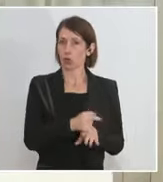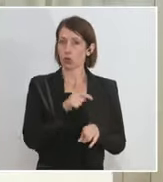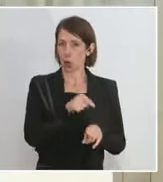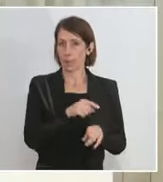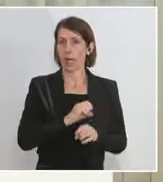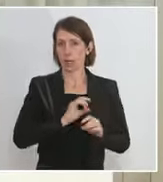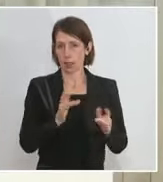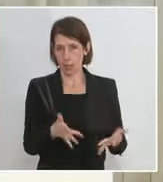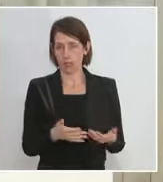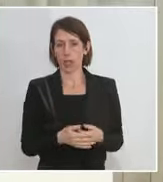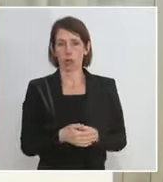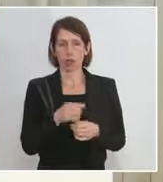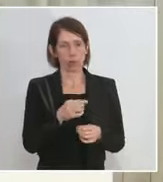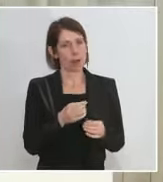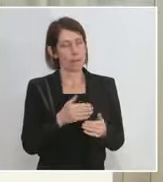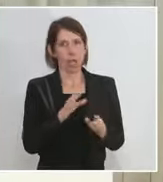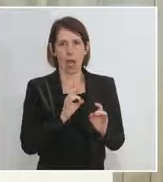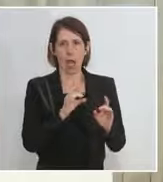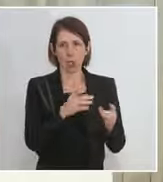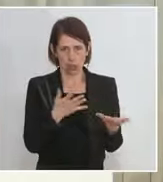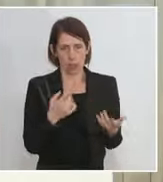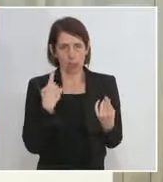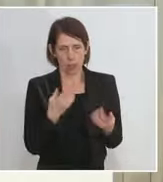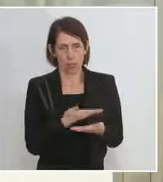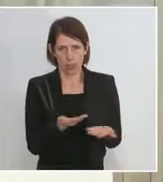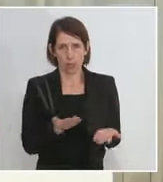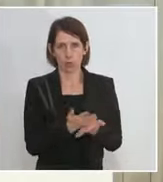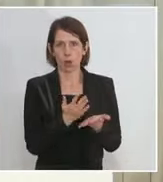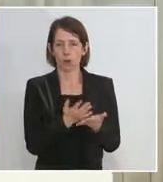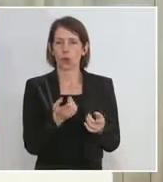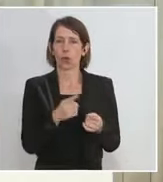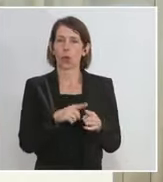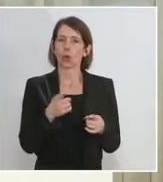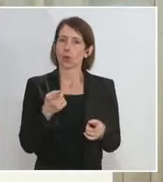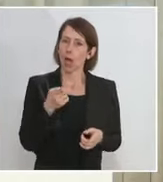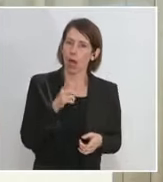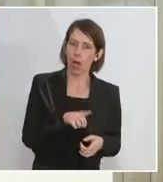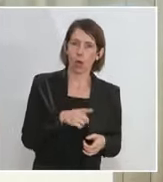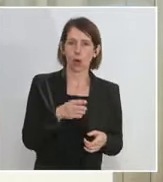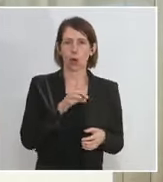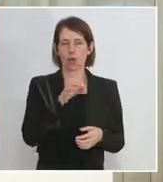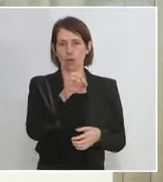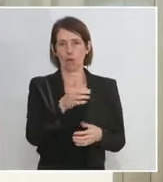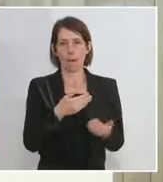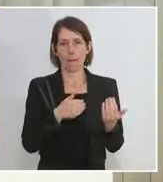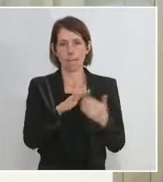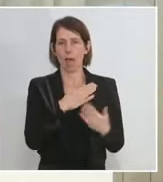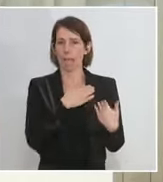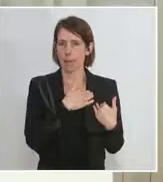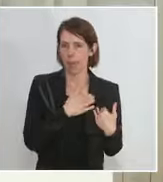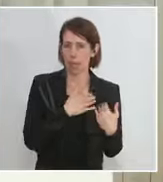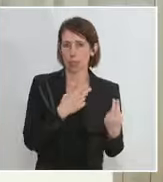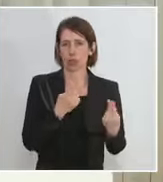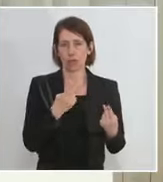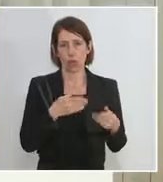natürlich auch für ein erhöhtes Ansteckungsgeschehen und auch im Übrigen, ich komme gleich darauf, auch für eine deutliche Mehrbelastung in